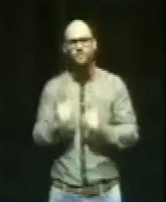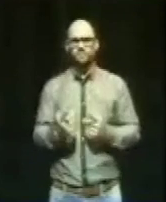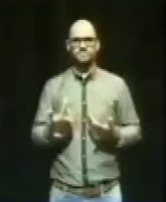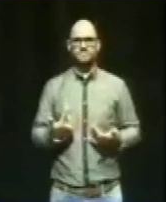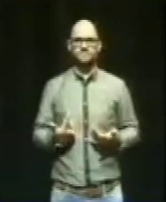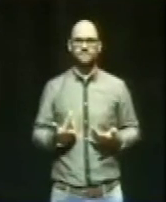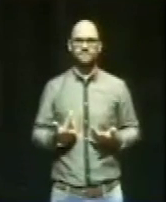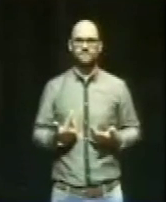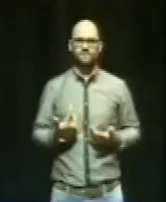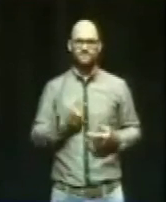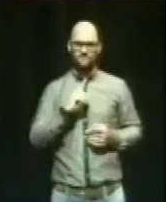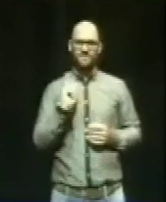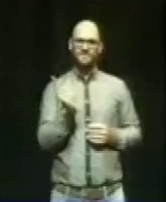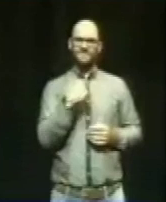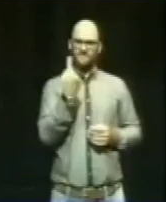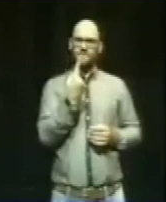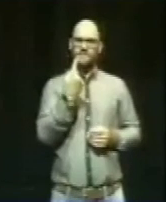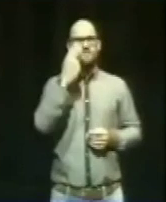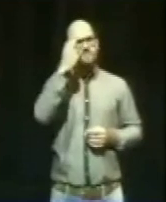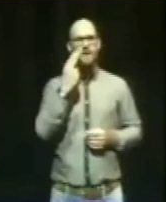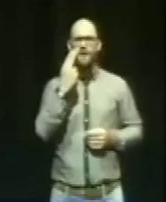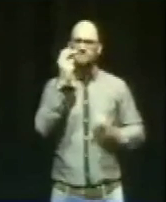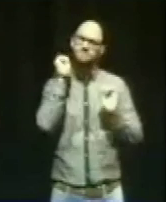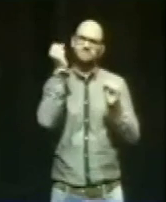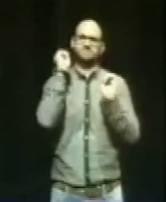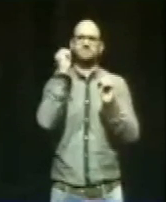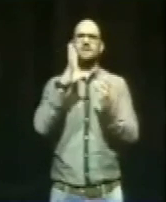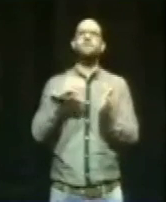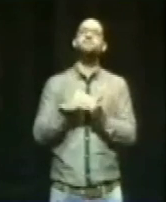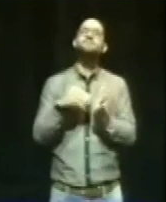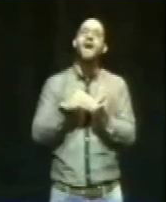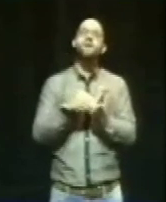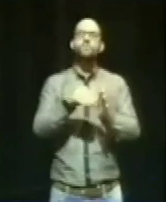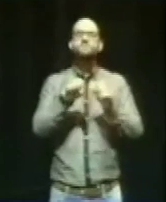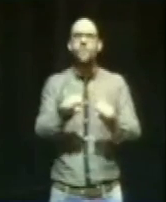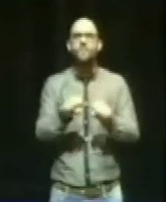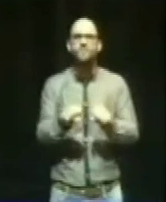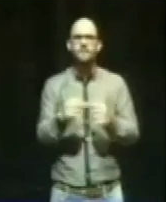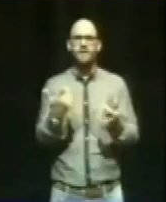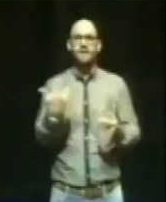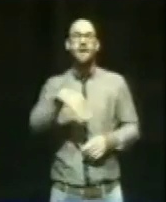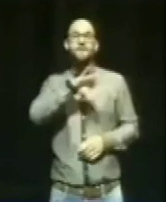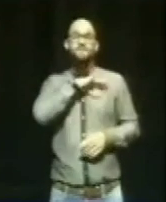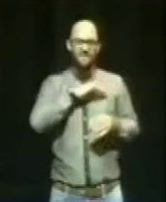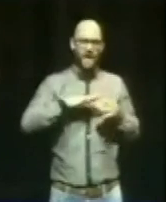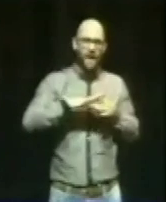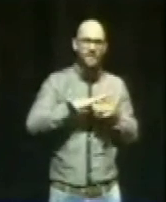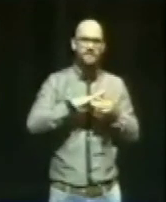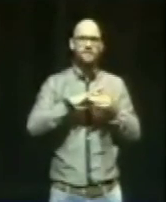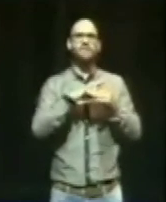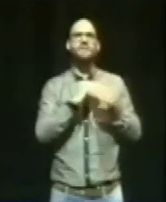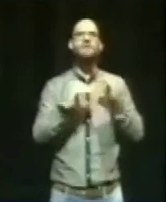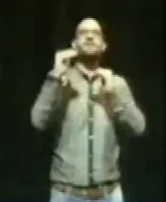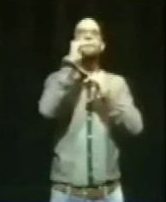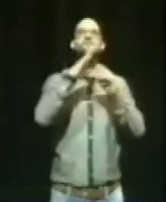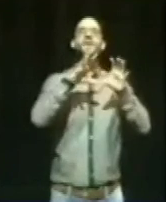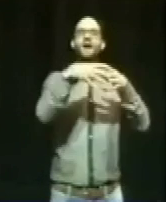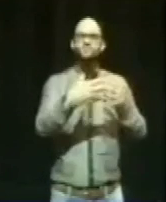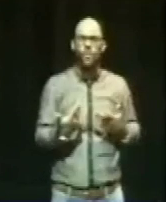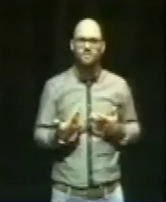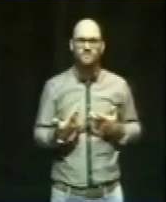mehr Beteiligungsmöglichkeiten sorgen, ob in der Partei oder in der Fraktion. Alle Bürger sind